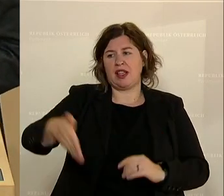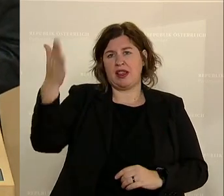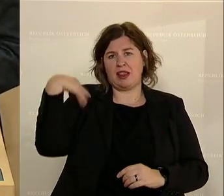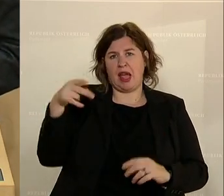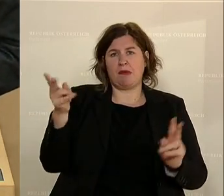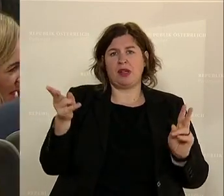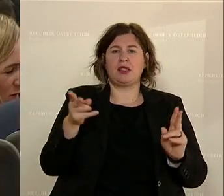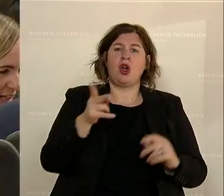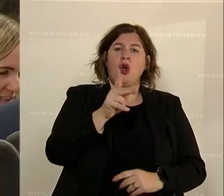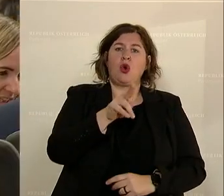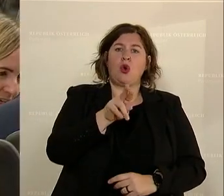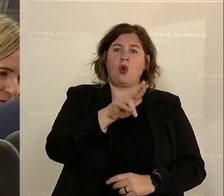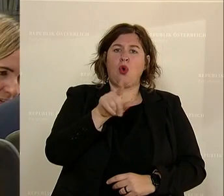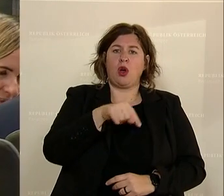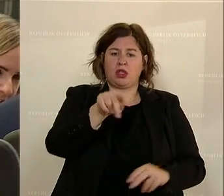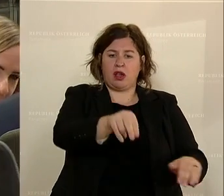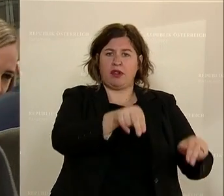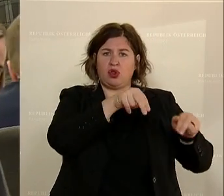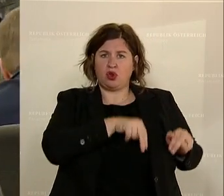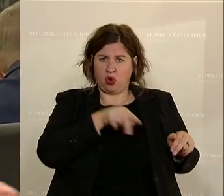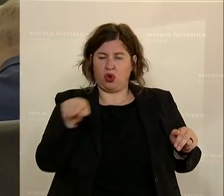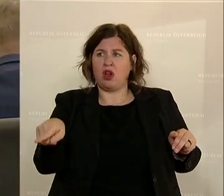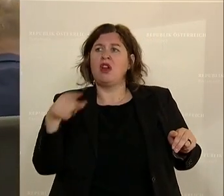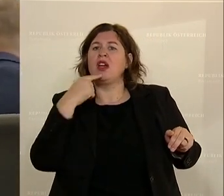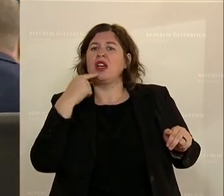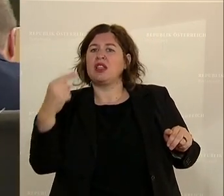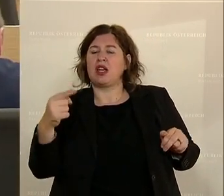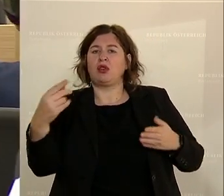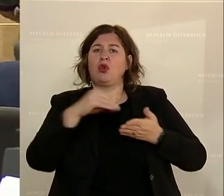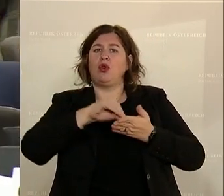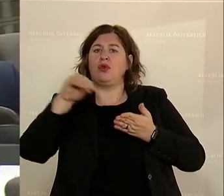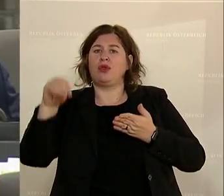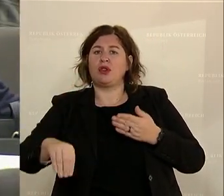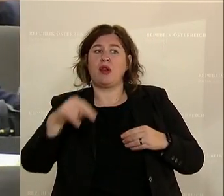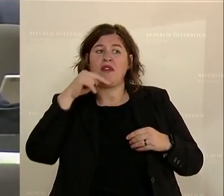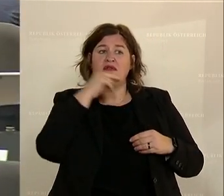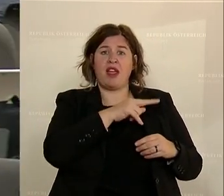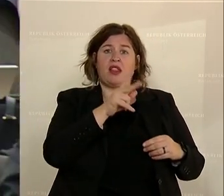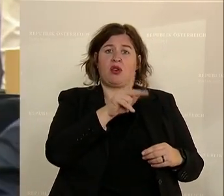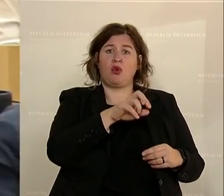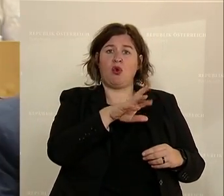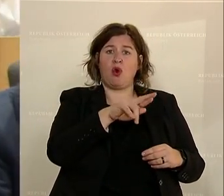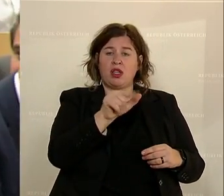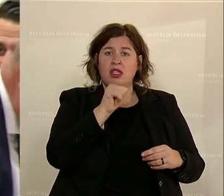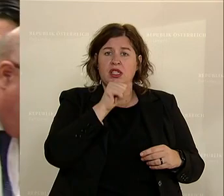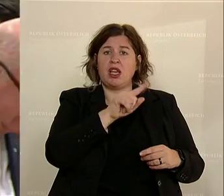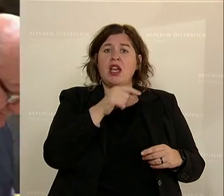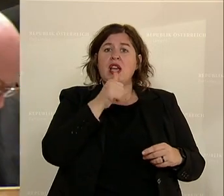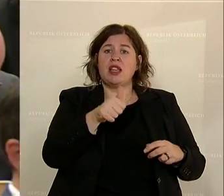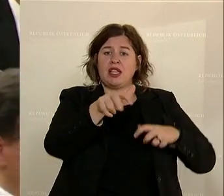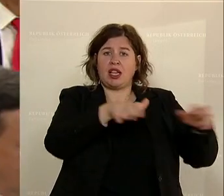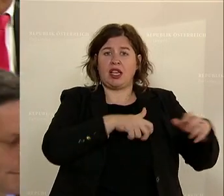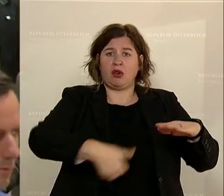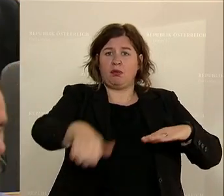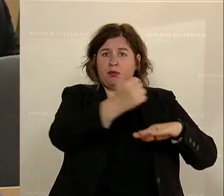zurücktreten musste, dass er ja gesagt hat und unterschrieben hat, wenn Sebastian Kurz die Regierung nicht anführt, dann